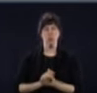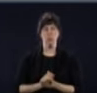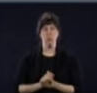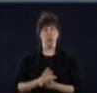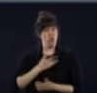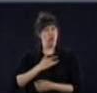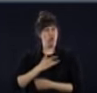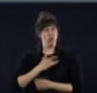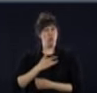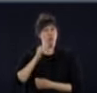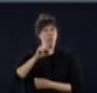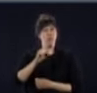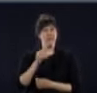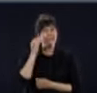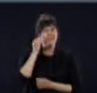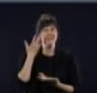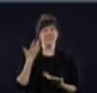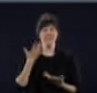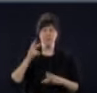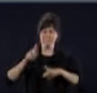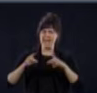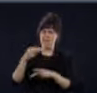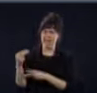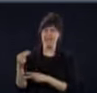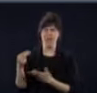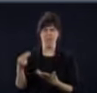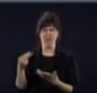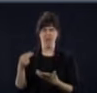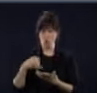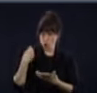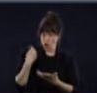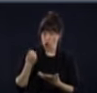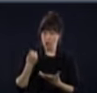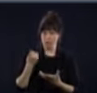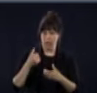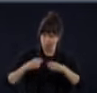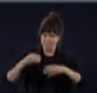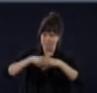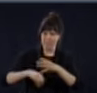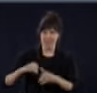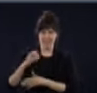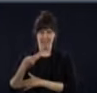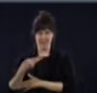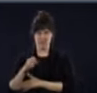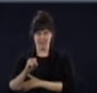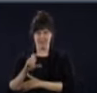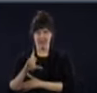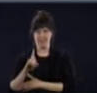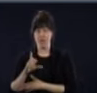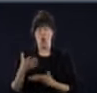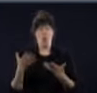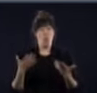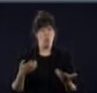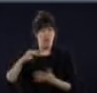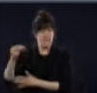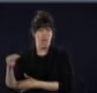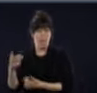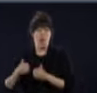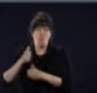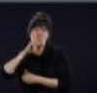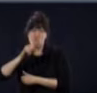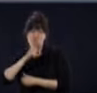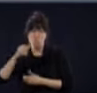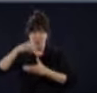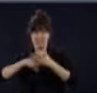des personnes handicapées, des jeunes handicapés, mais même des moins jeunes dans les résidences, puis je pense qu